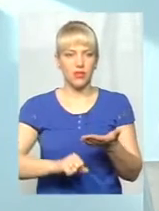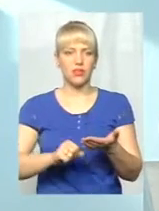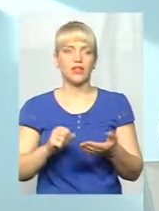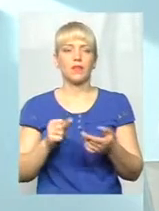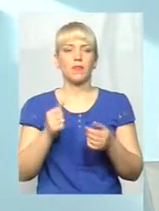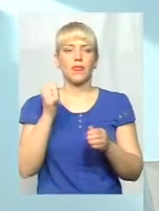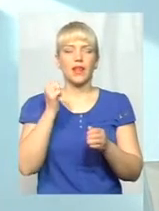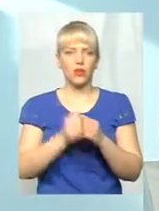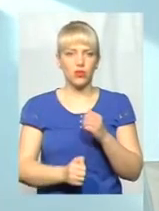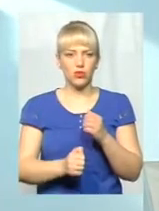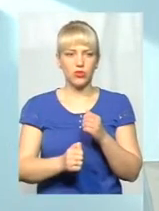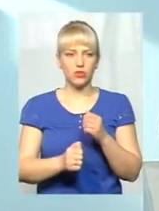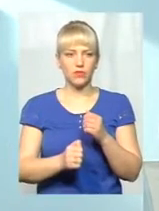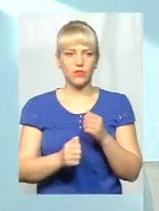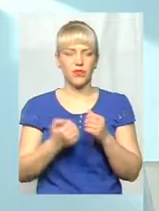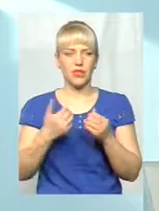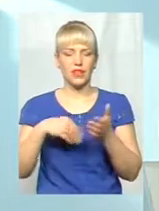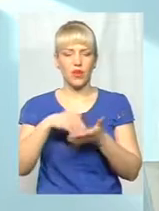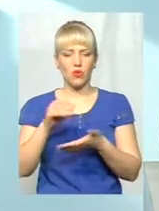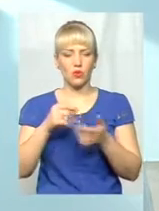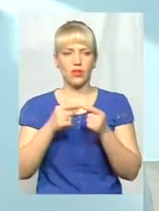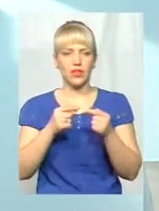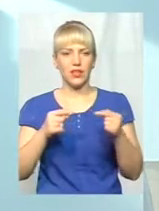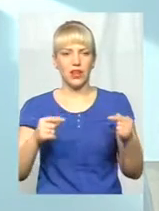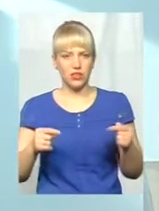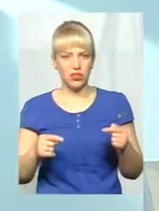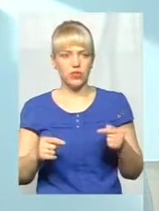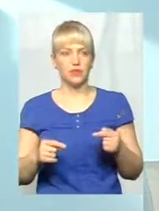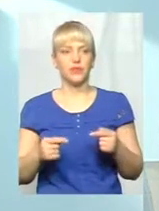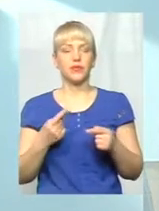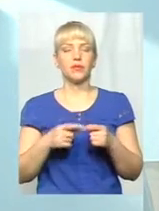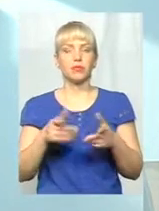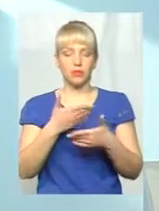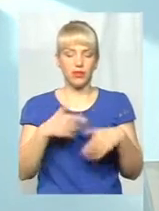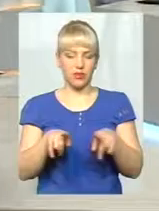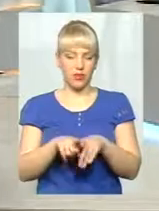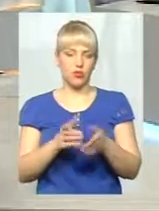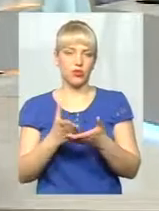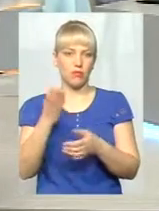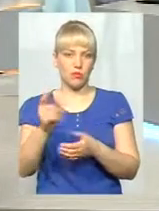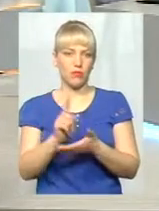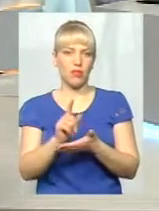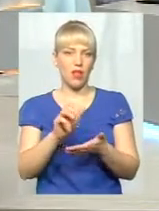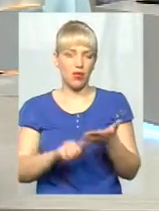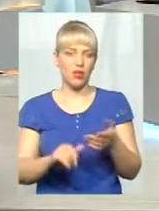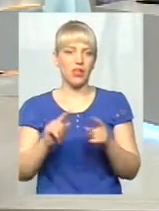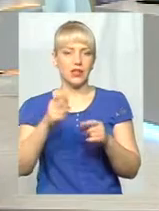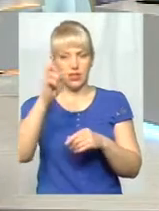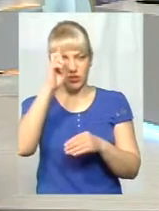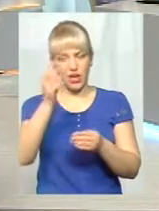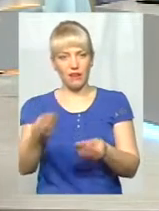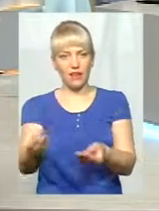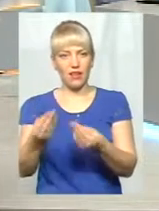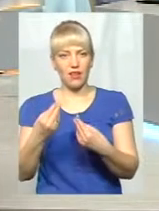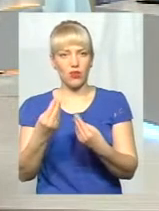закупленої речі ми також платимо налоги. І держава дає ці кошти.